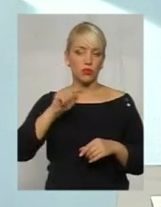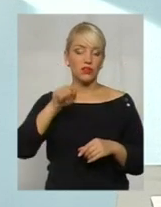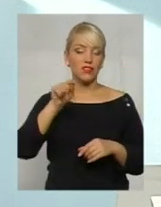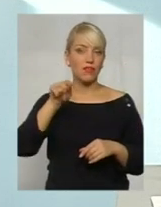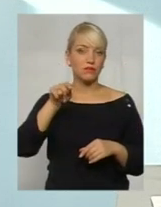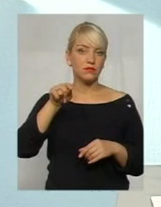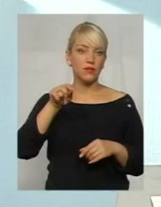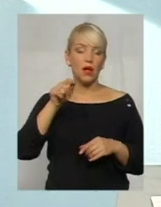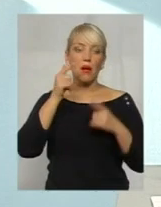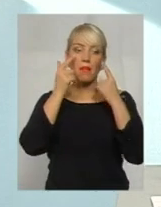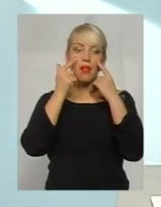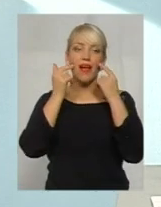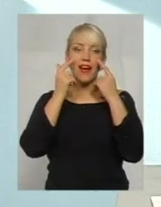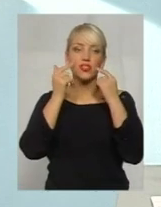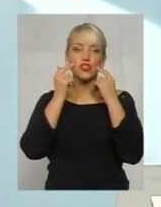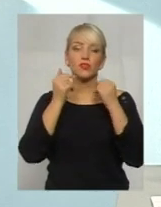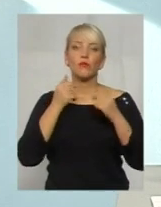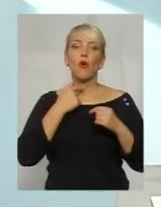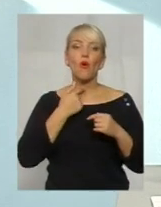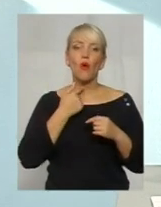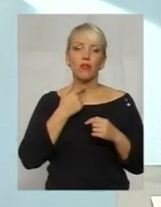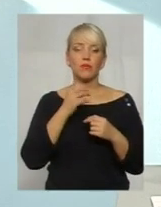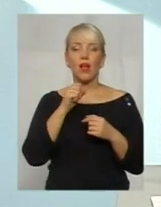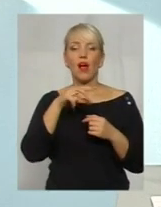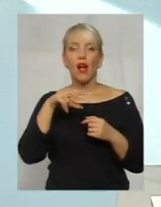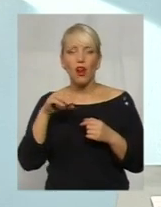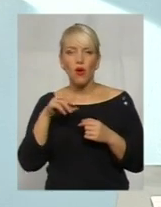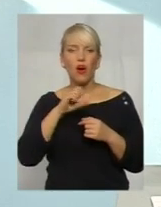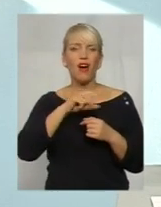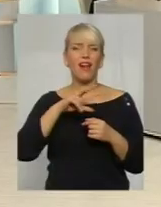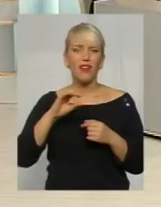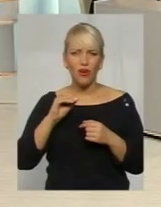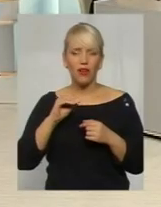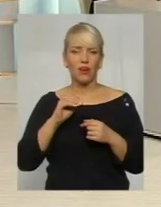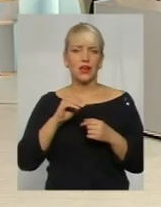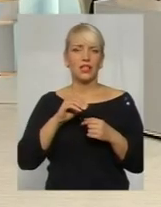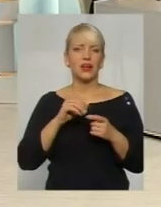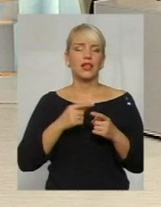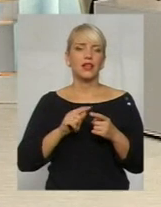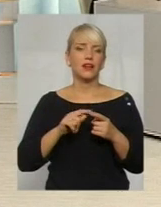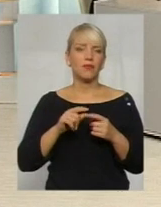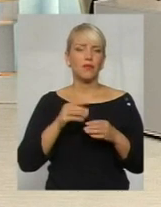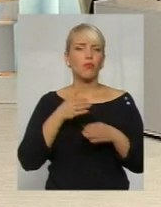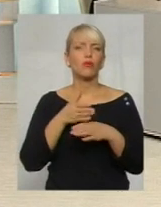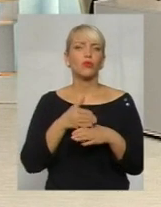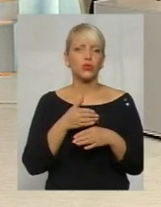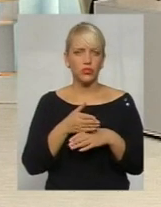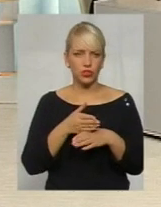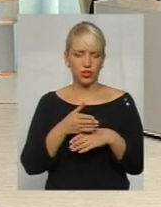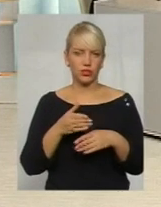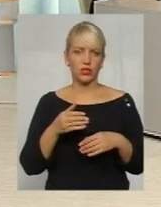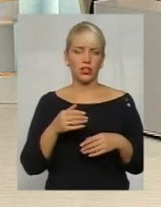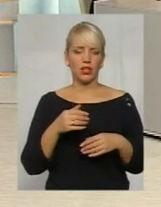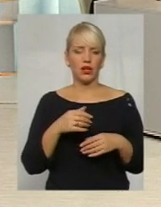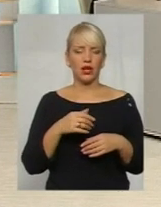плачучим голосом. Альо, альо, поможіть. Це ти, Сергій? Да, да, це я. І тут зразу видирає, ніби, трубку